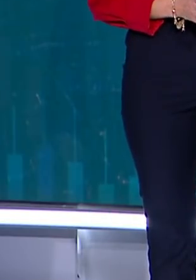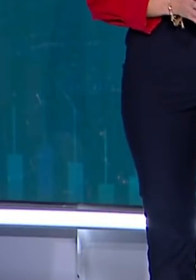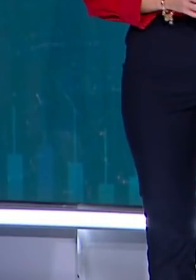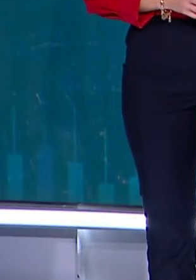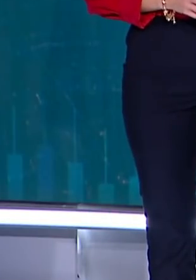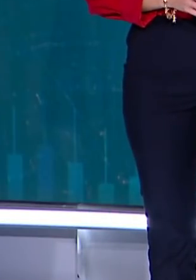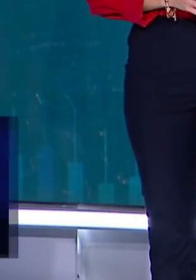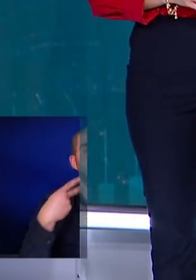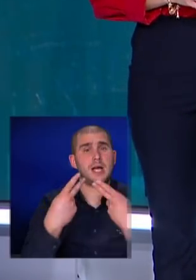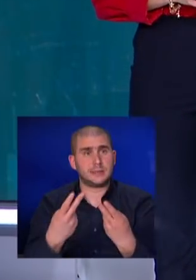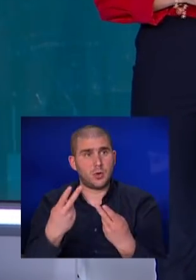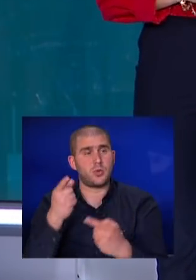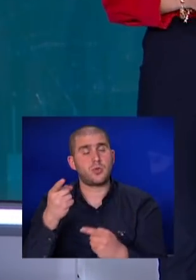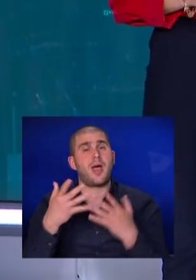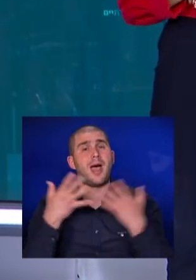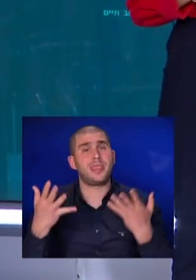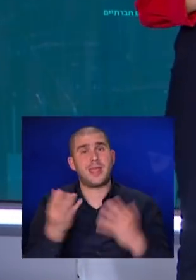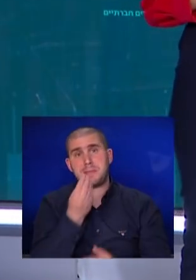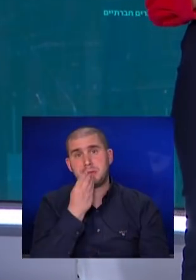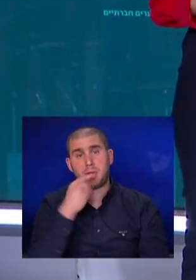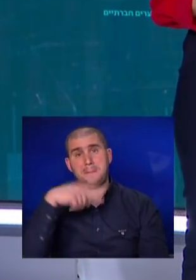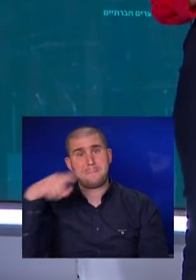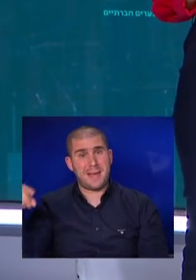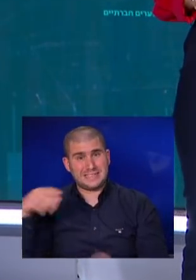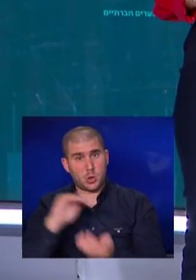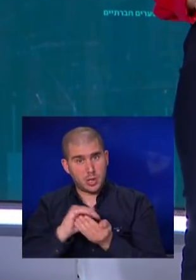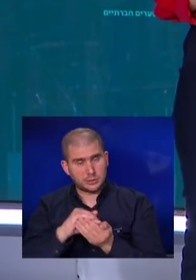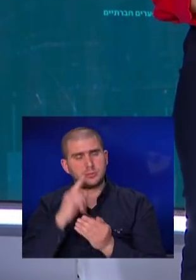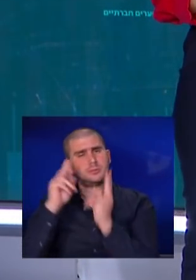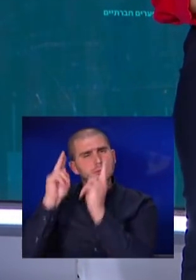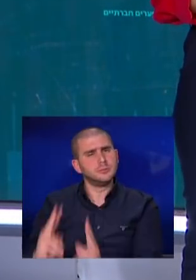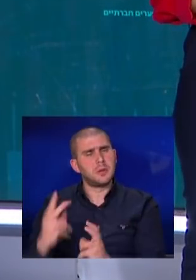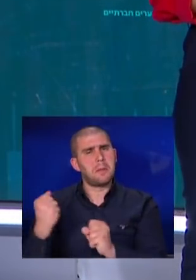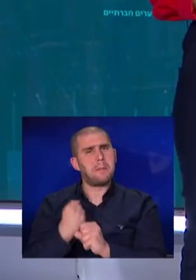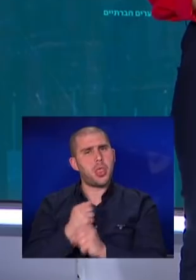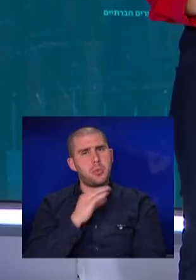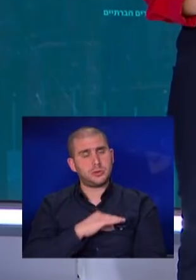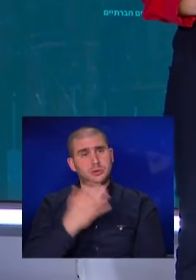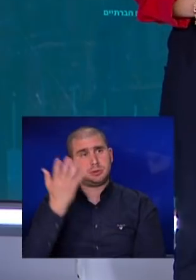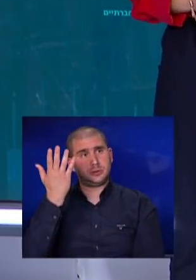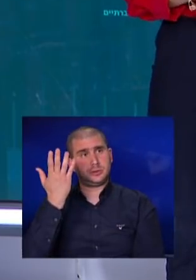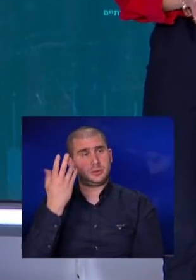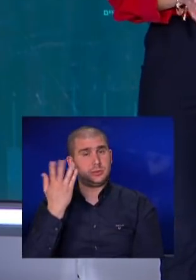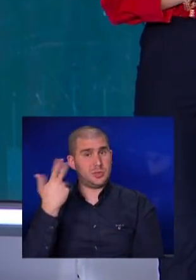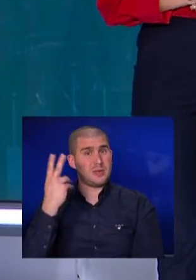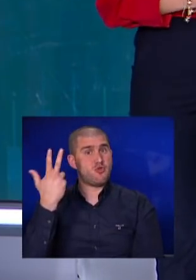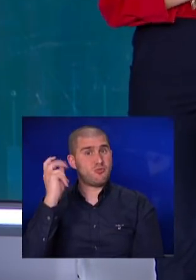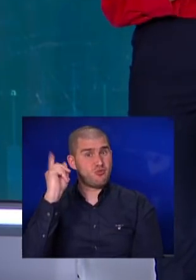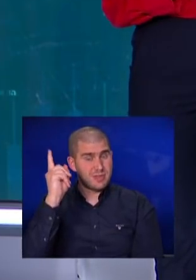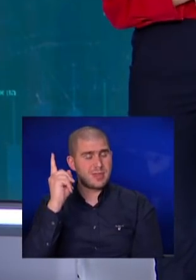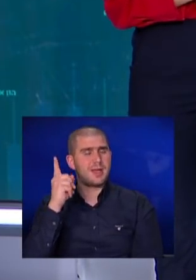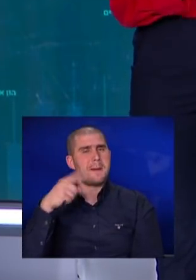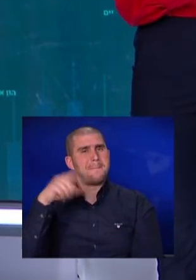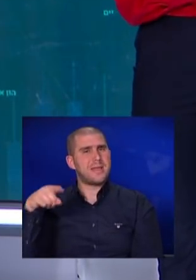חזרנו הנקית המזון מקדונלדס הודיעה על השעיית הפעילות שלה ברוסיה לפני יותר 30 מ-30 שנה הכניסה של